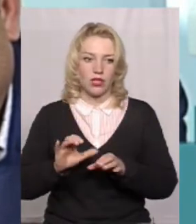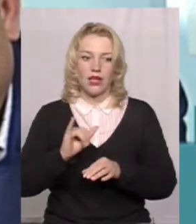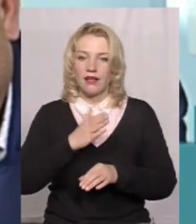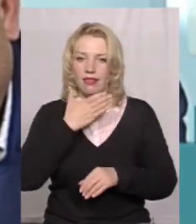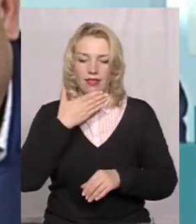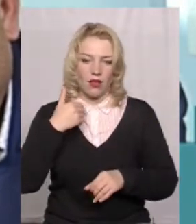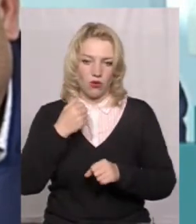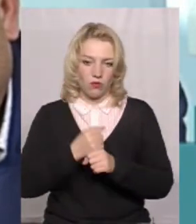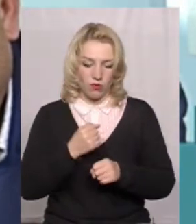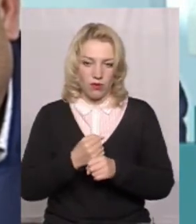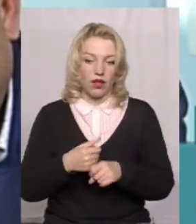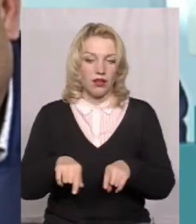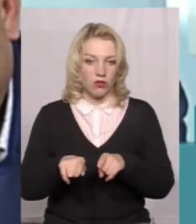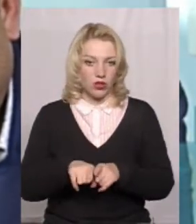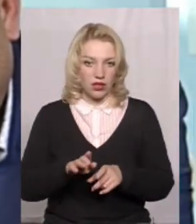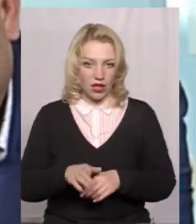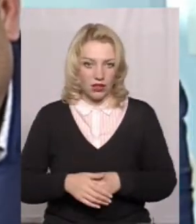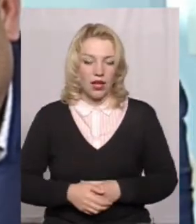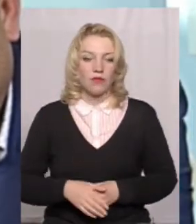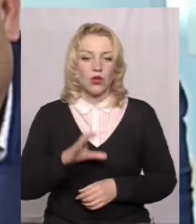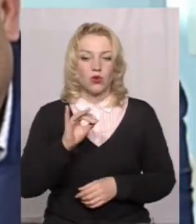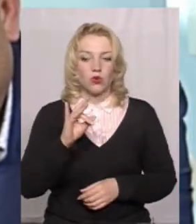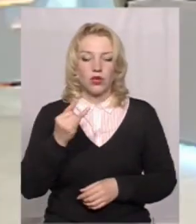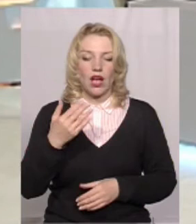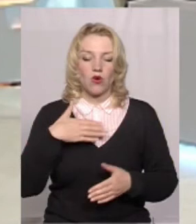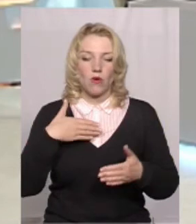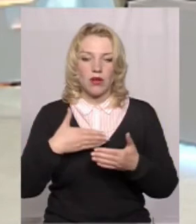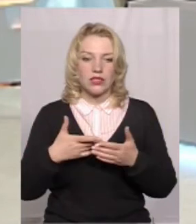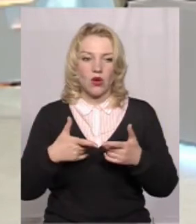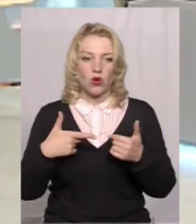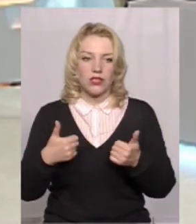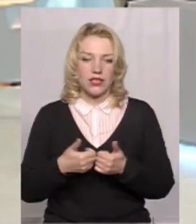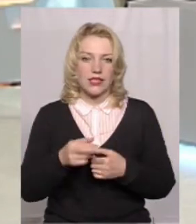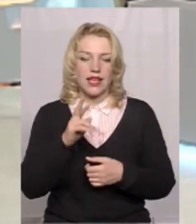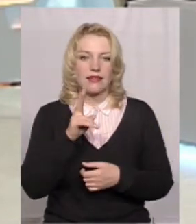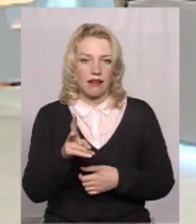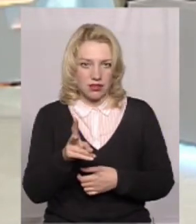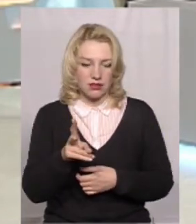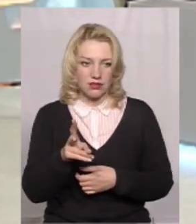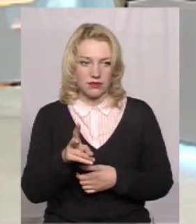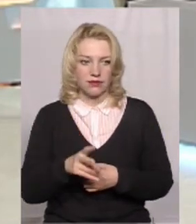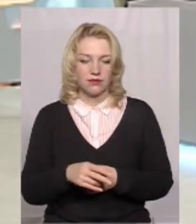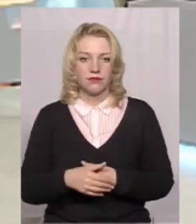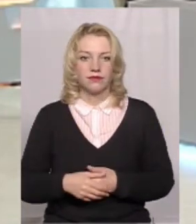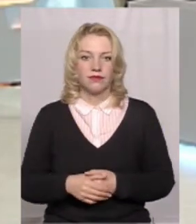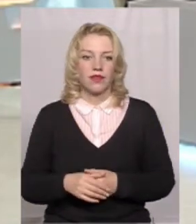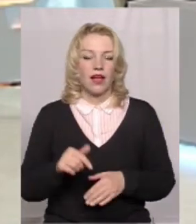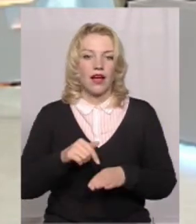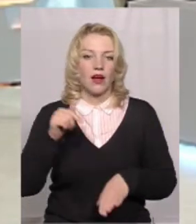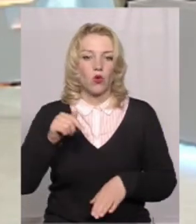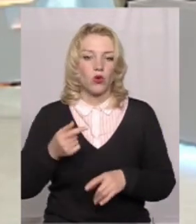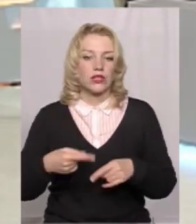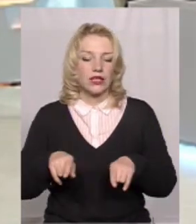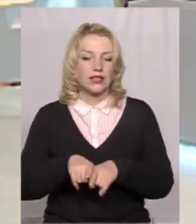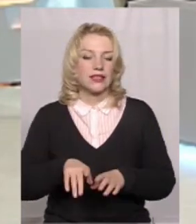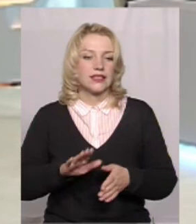От таким чином. Пане Юрію, а громадські організації як реагують